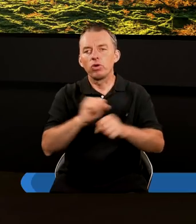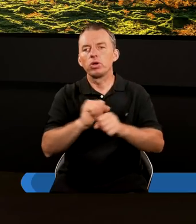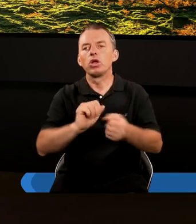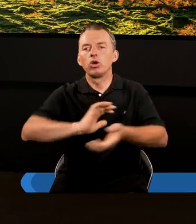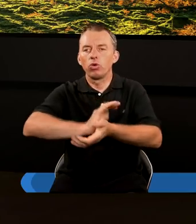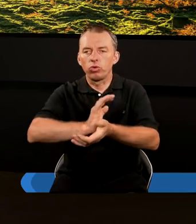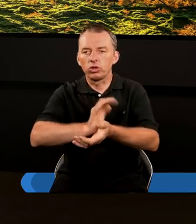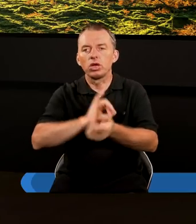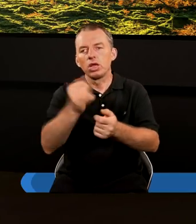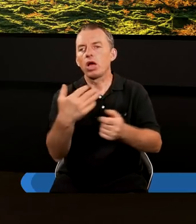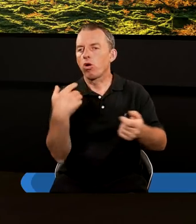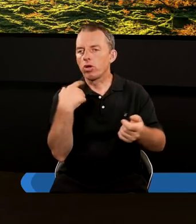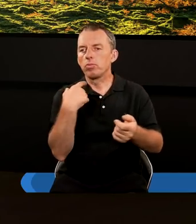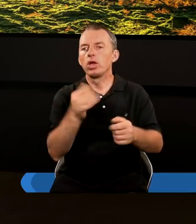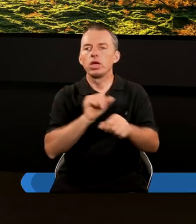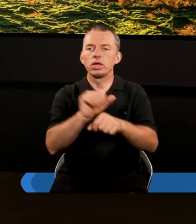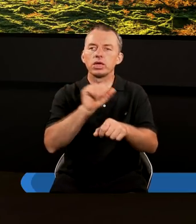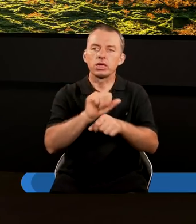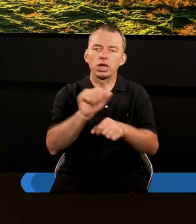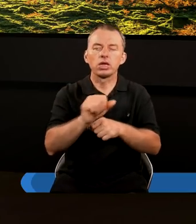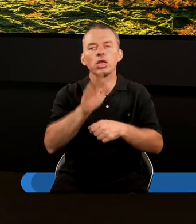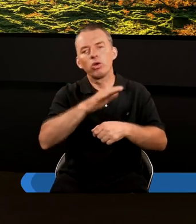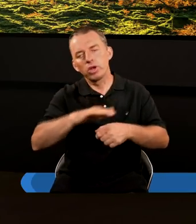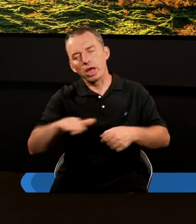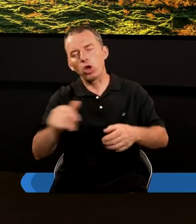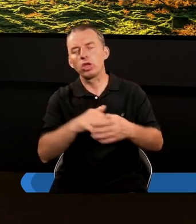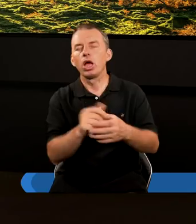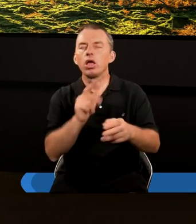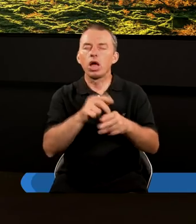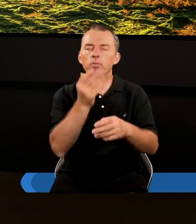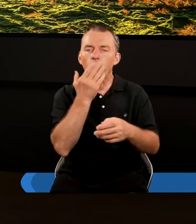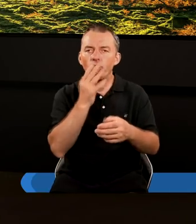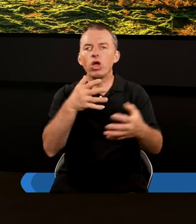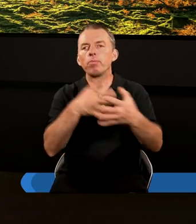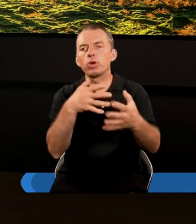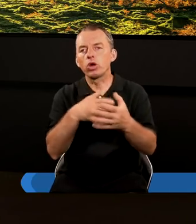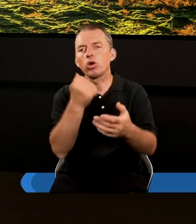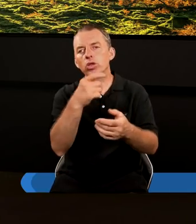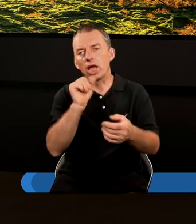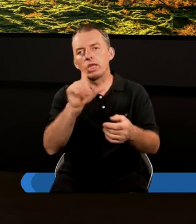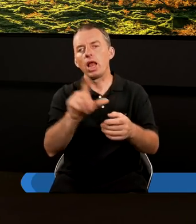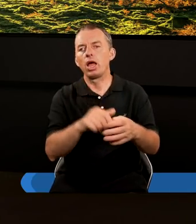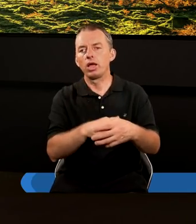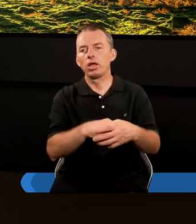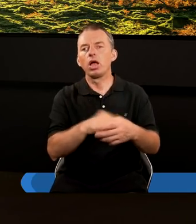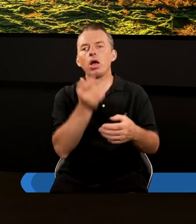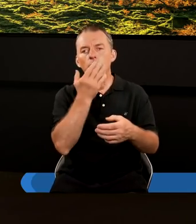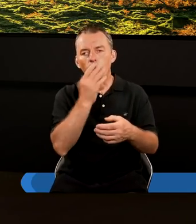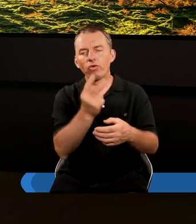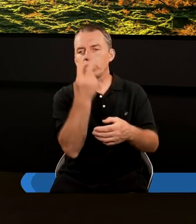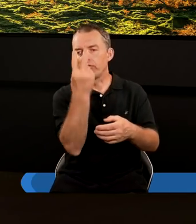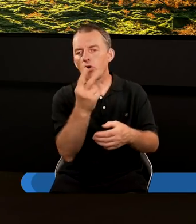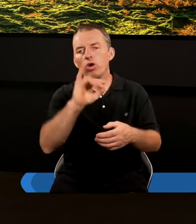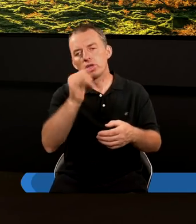z ucisku, jakiego nigdy nie było, odkąd istnieją narody, jak mówił prorok Daniel, jak rozumiem. Czyli mówimy o